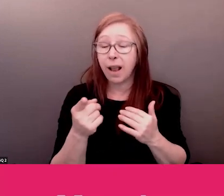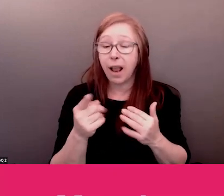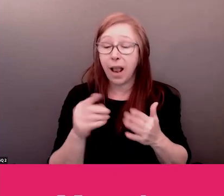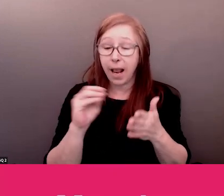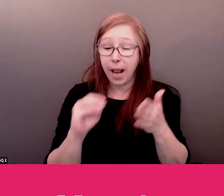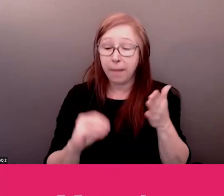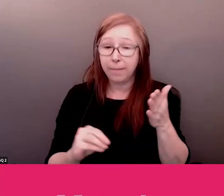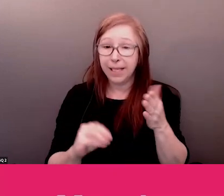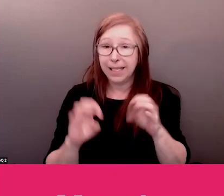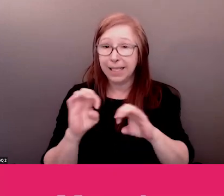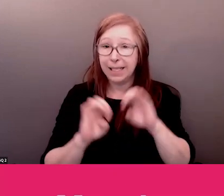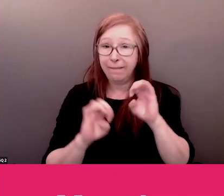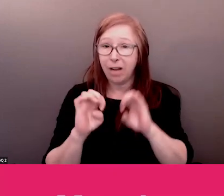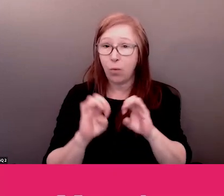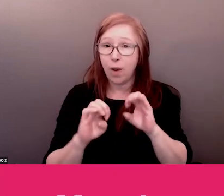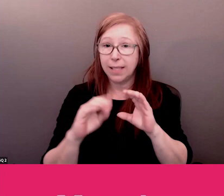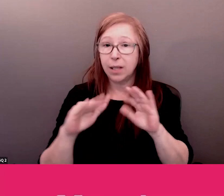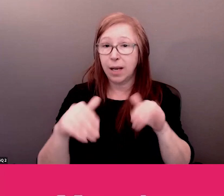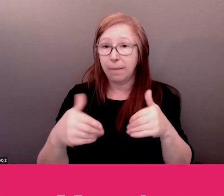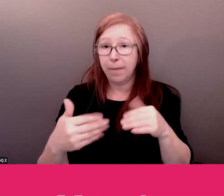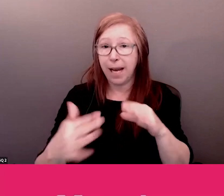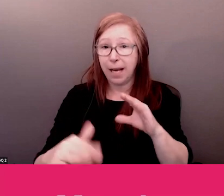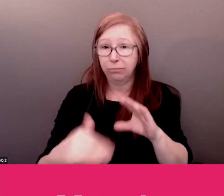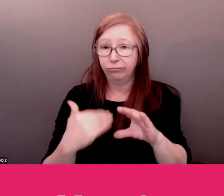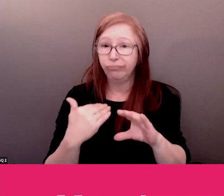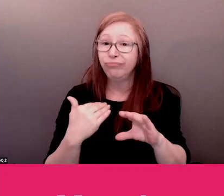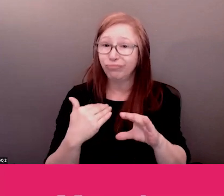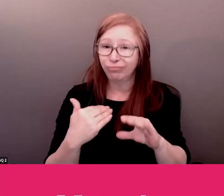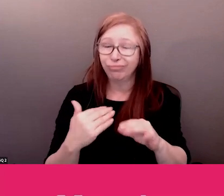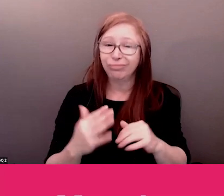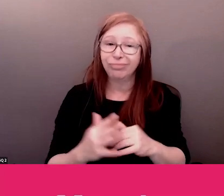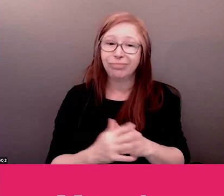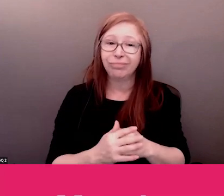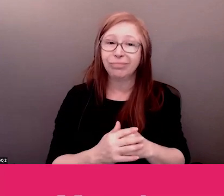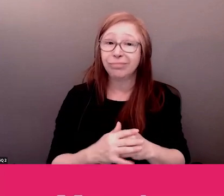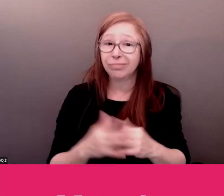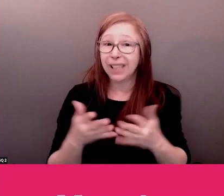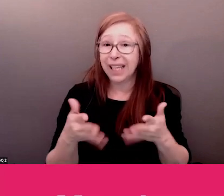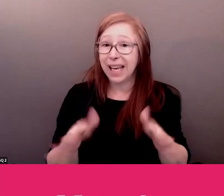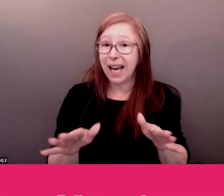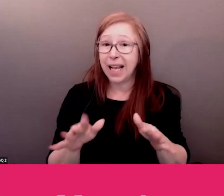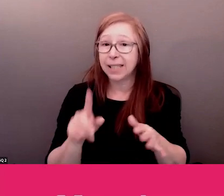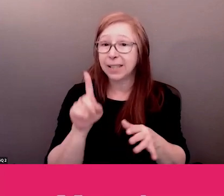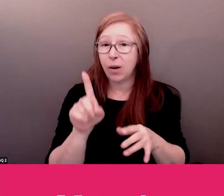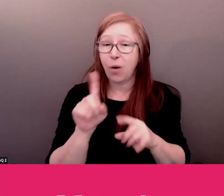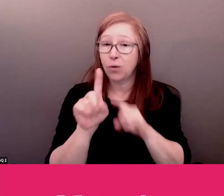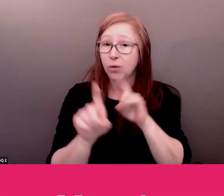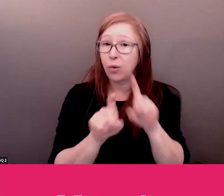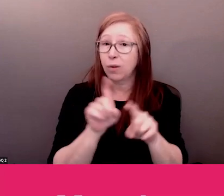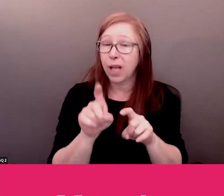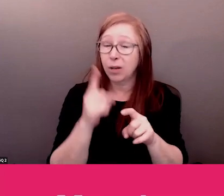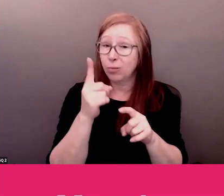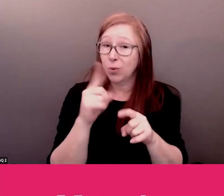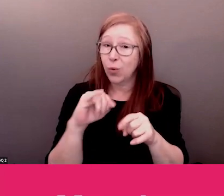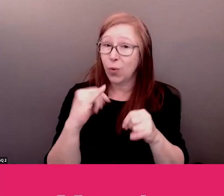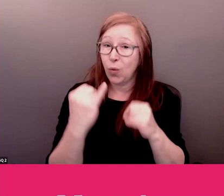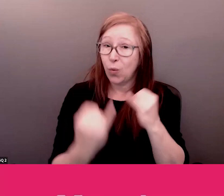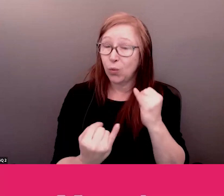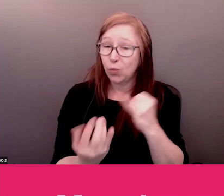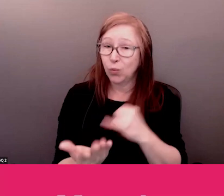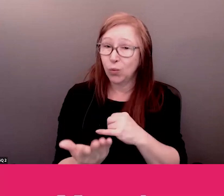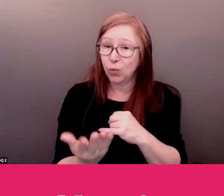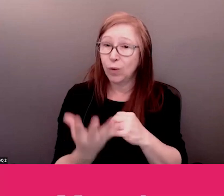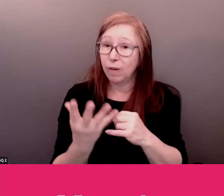lorsqu'on continuait à désapprendre l'équipe a été formidable à